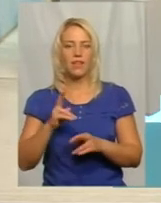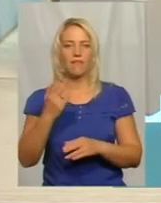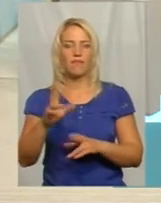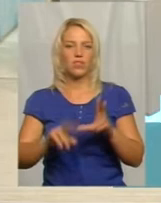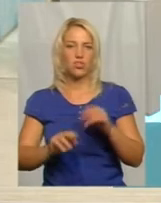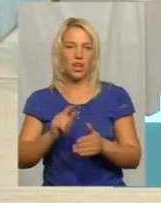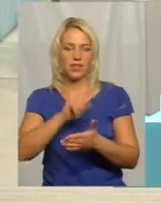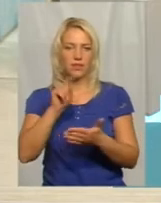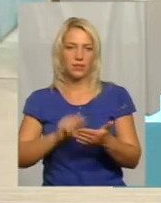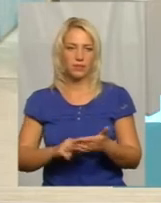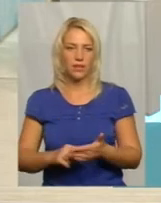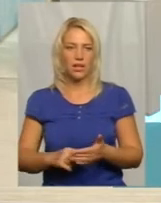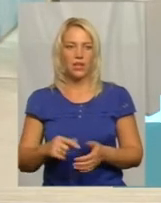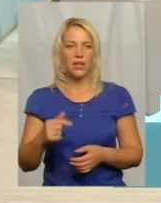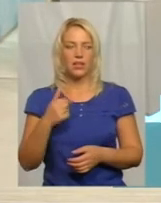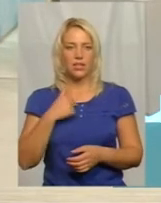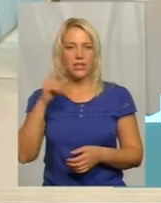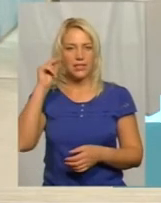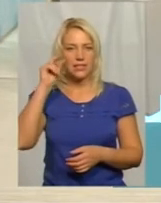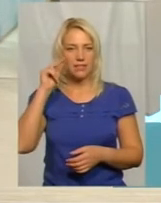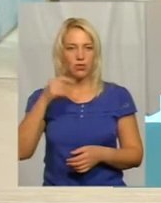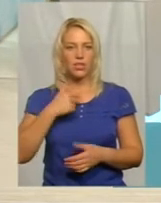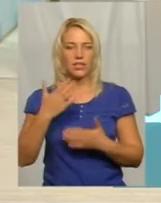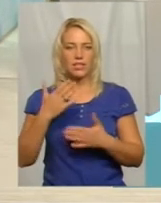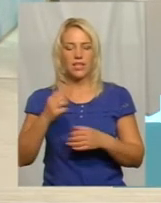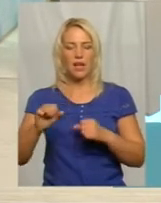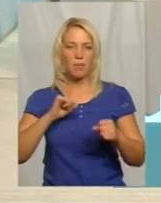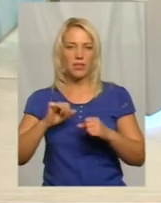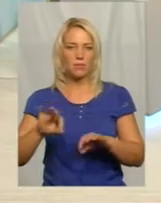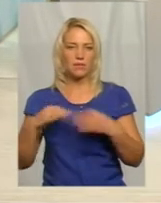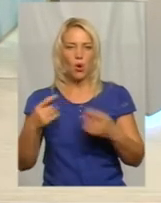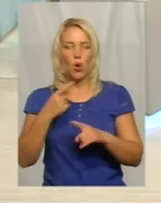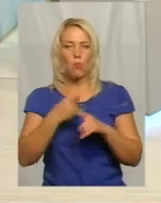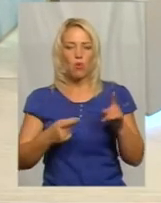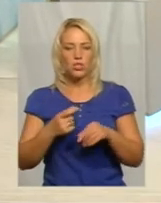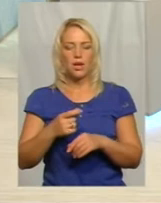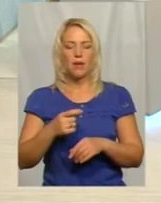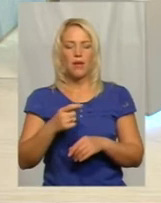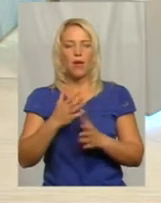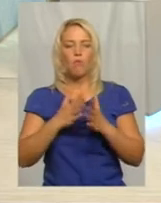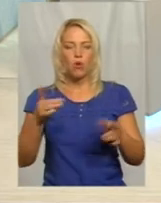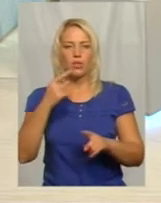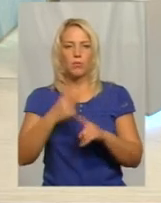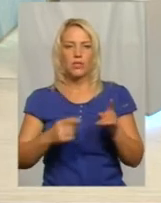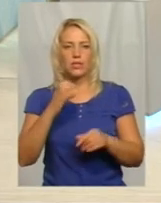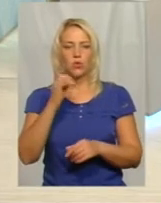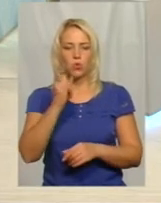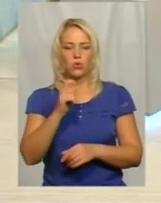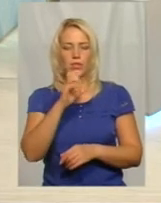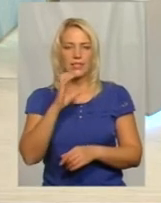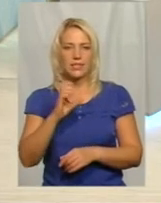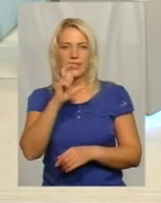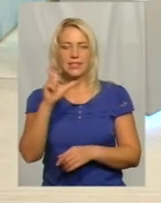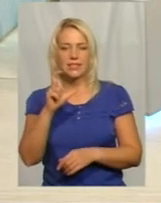Я отвечу цифрами, якщо командир позволит, я отвечу цифрами. Більше половини у ЗСУ потерь, не боеві потери.